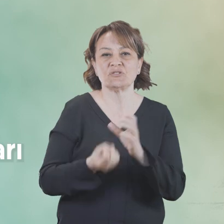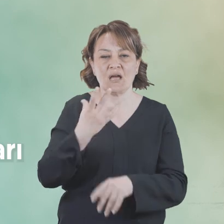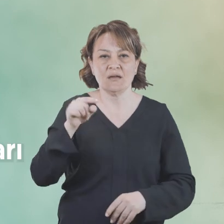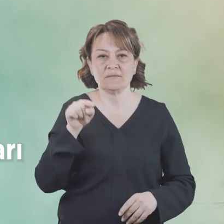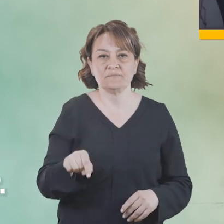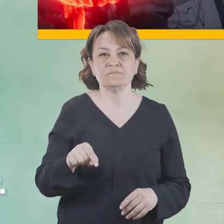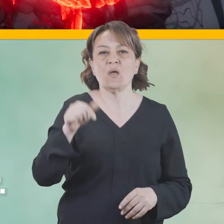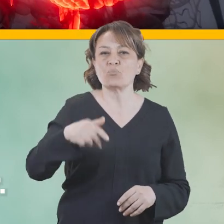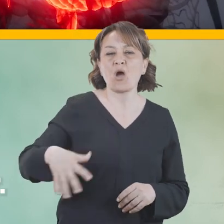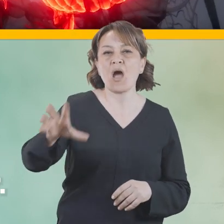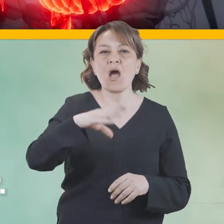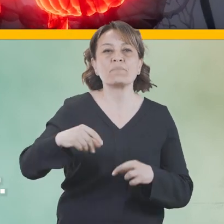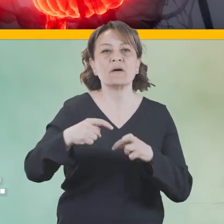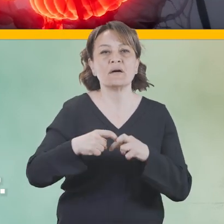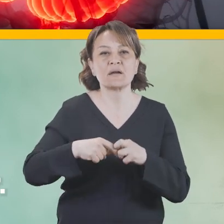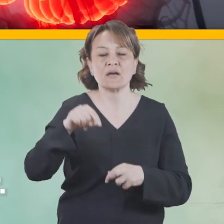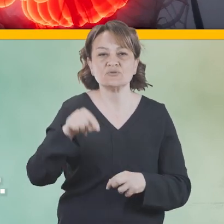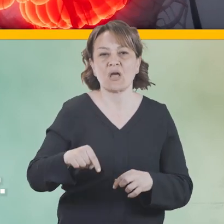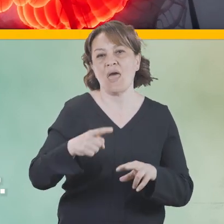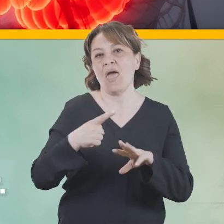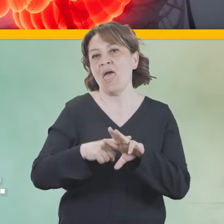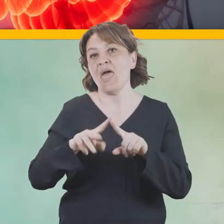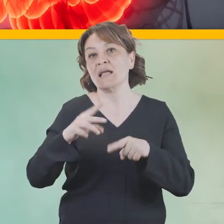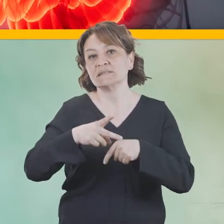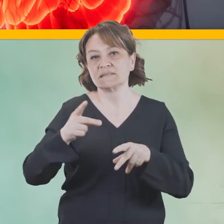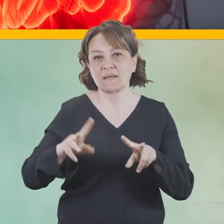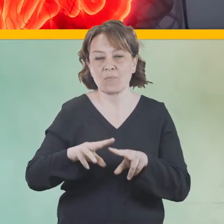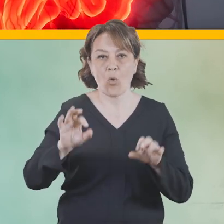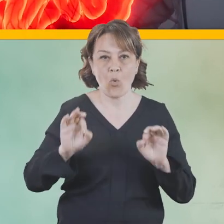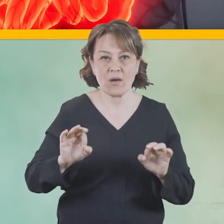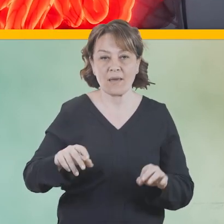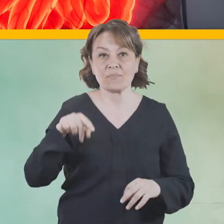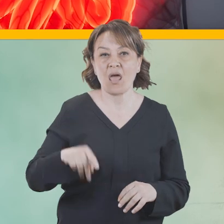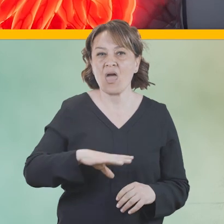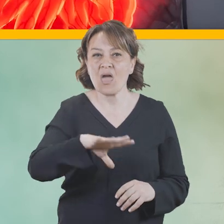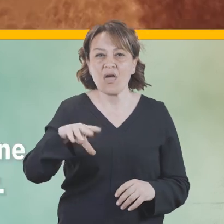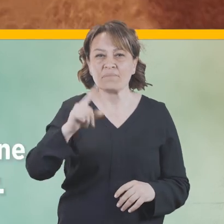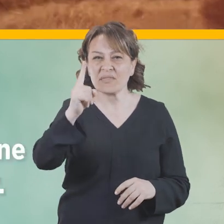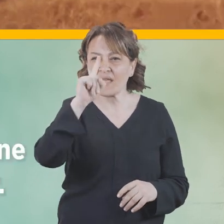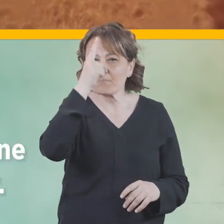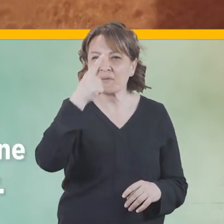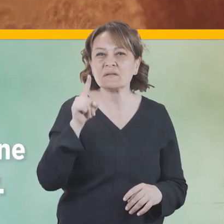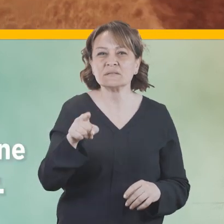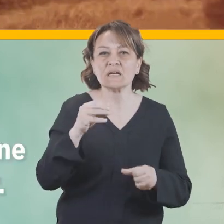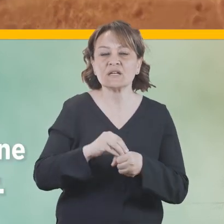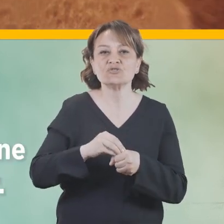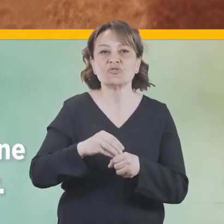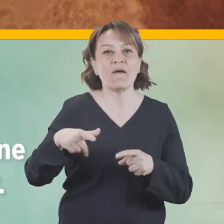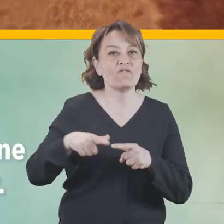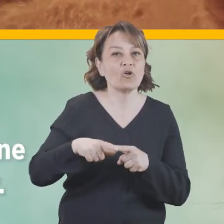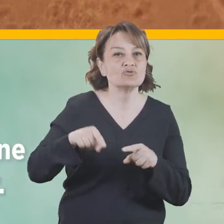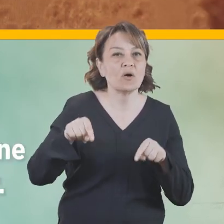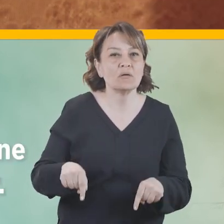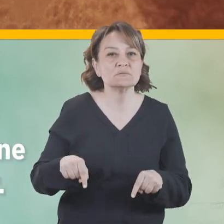sonucu gerçekleşir. Tüm bu reaksiyonlarda enzimler rol oynar. Hatta değil organizma, tek bir hücre bile kendi